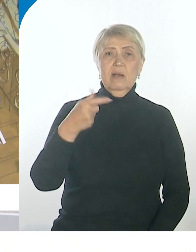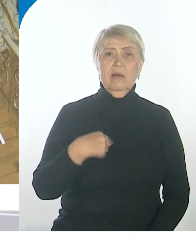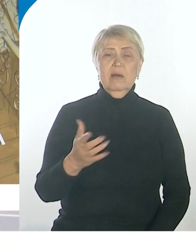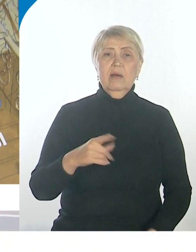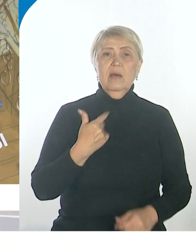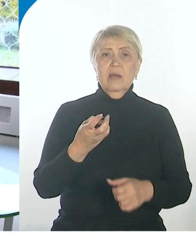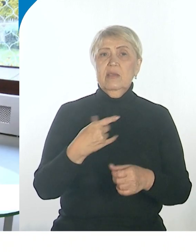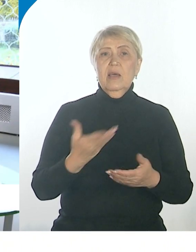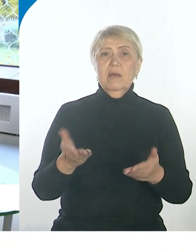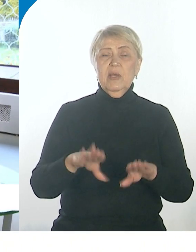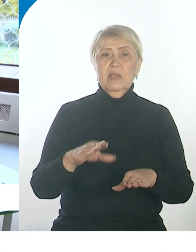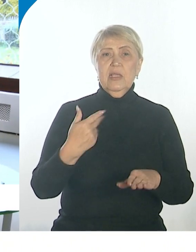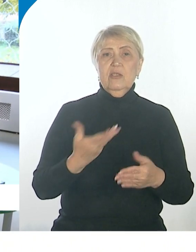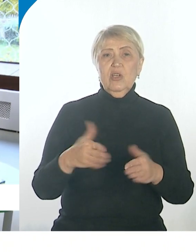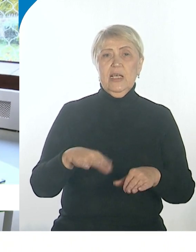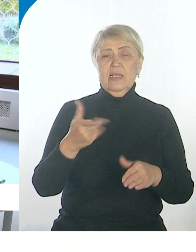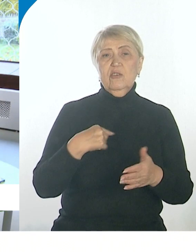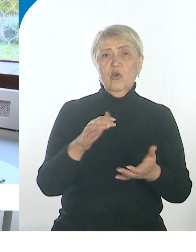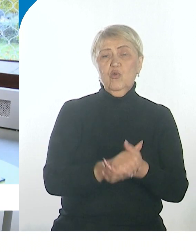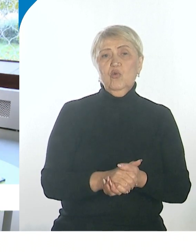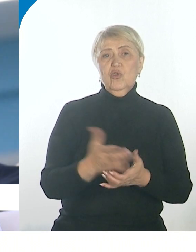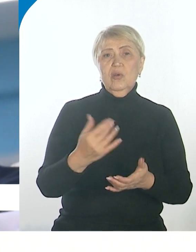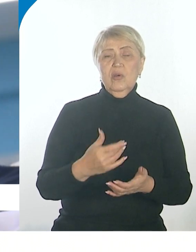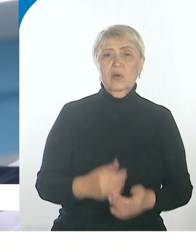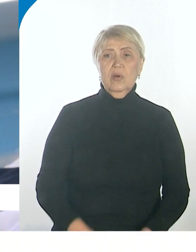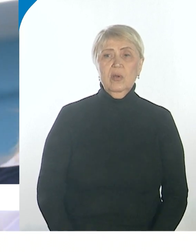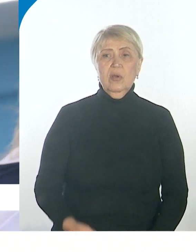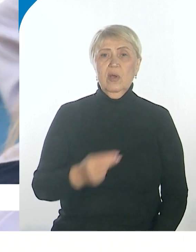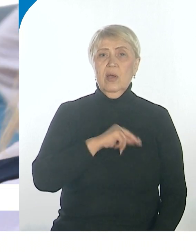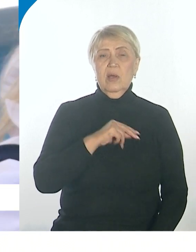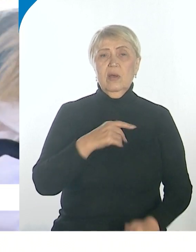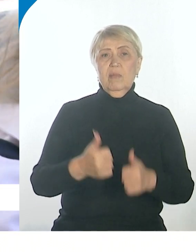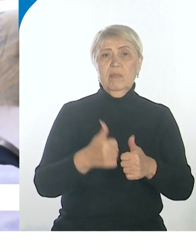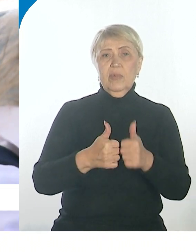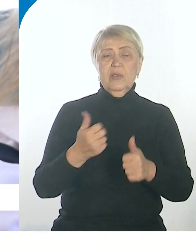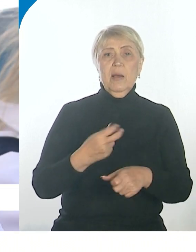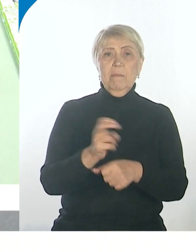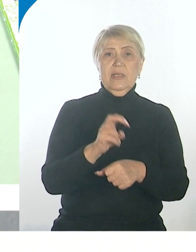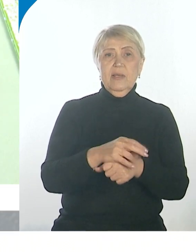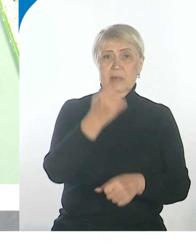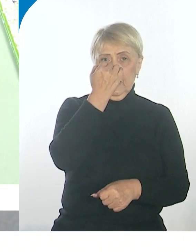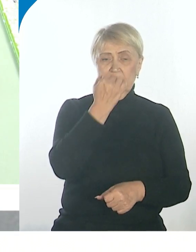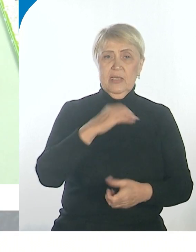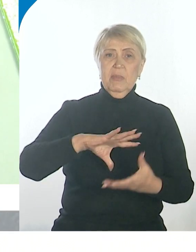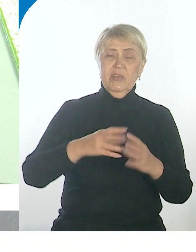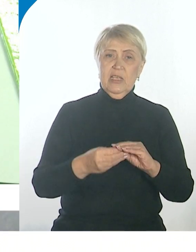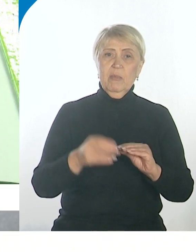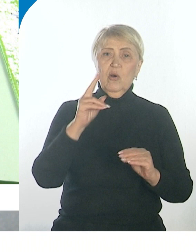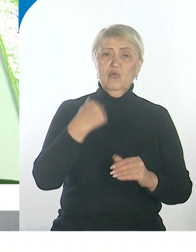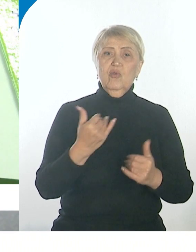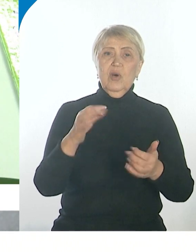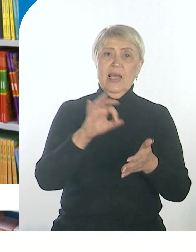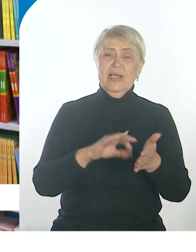неизменным осталось дружелюбное, почти что родственное отношение сотрудников к посетителям. Спасибо всем, кто здесь